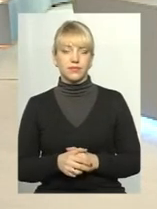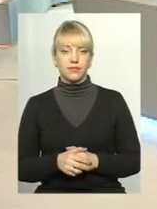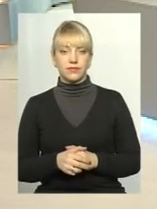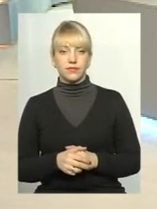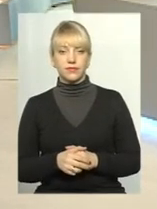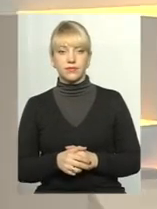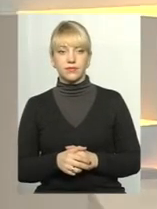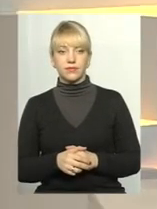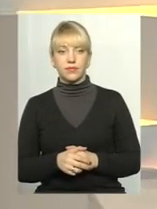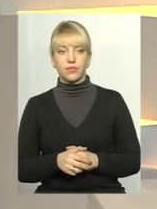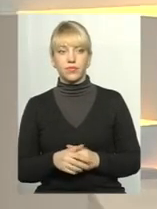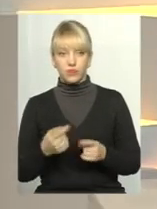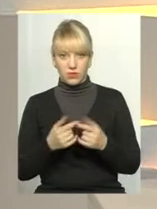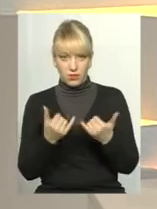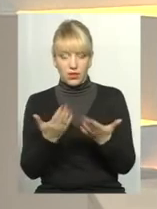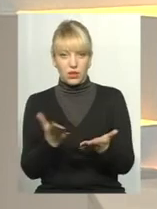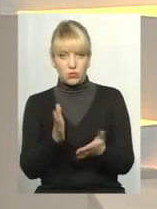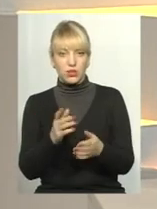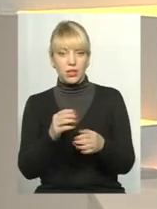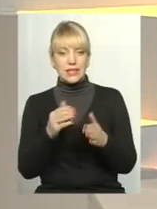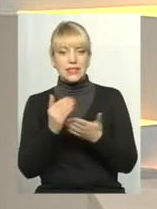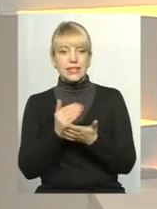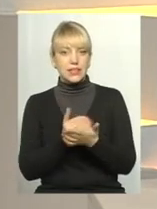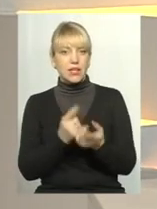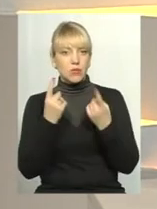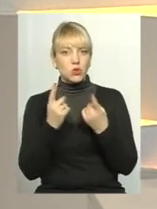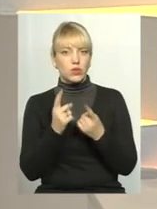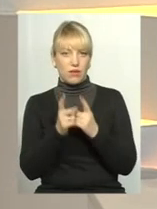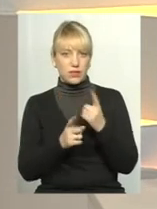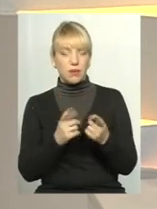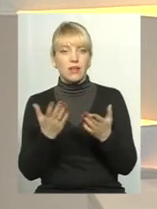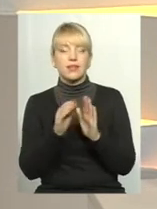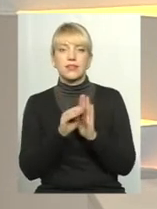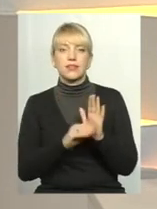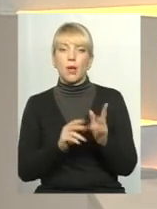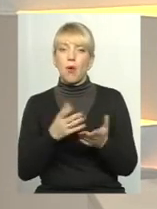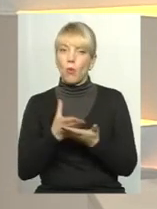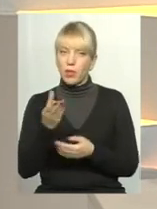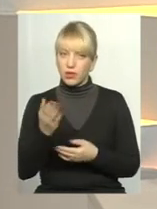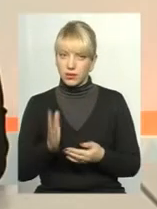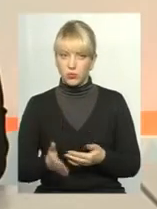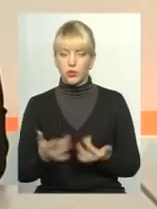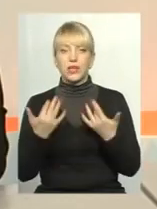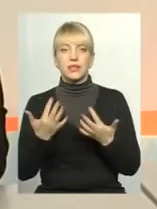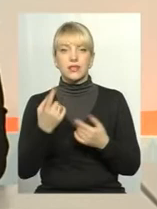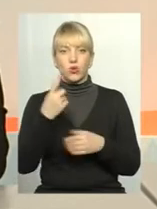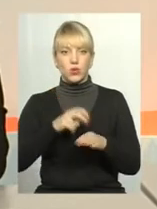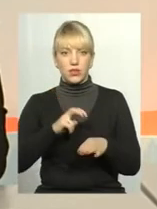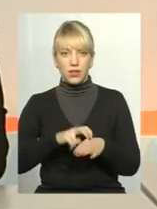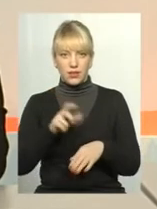принципі, система суттєво зміниться. Яка система оплати буде? Скільки приблизно один лікар